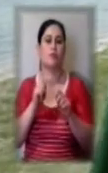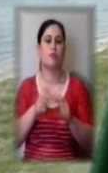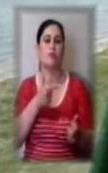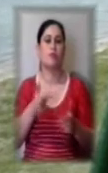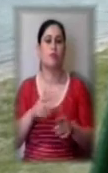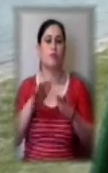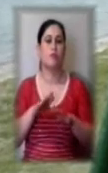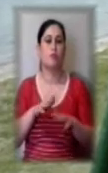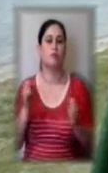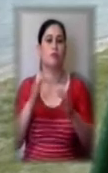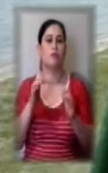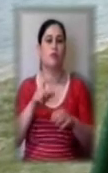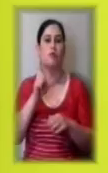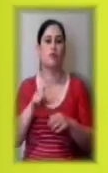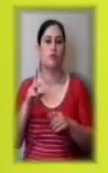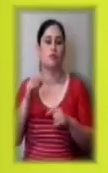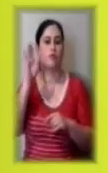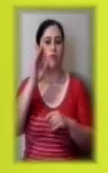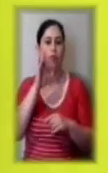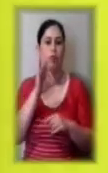відпочинку людей на водних об'єктах.